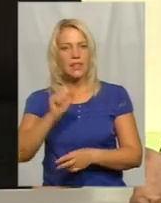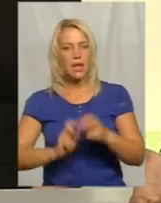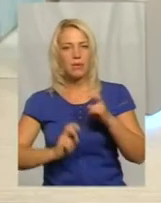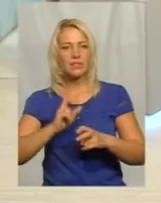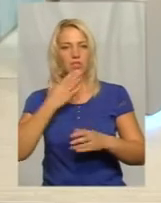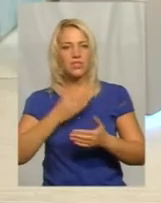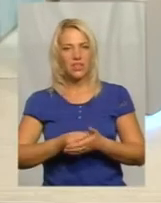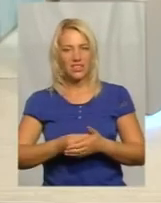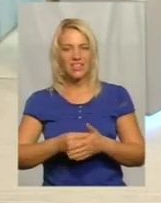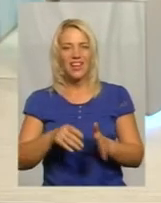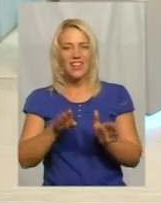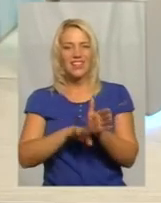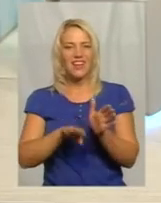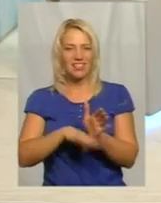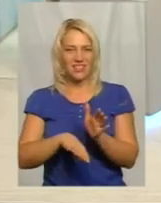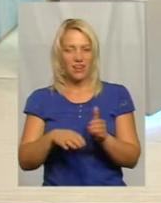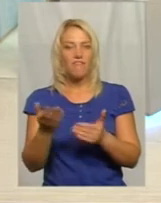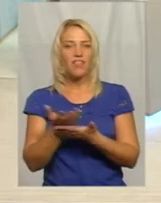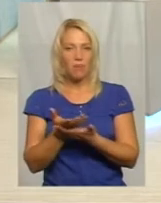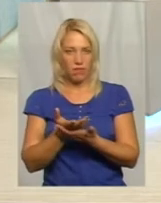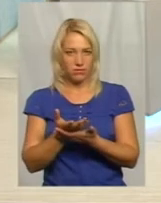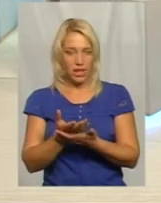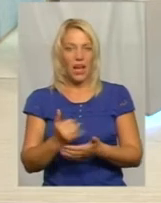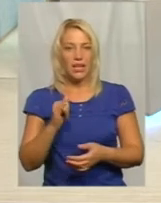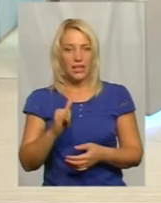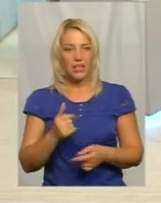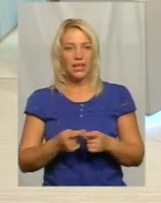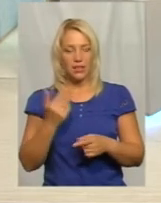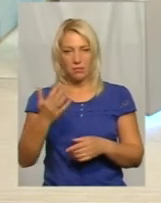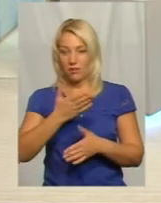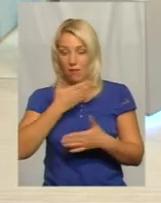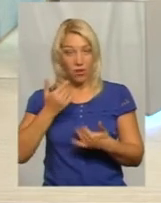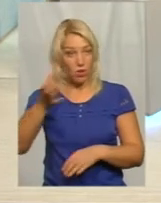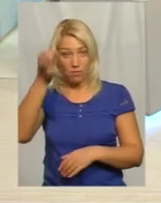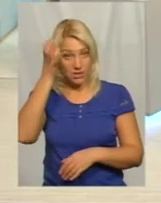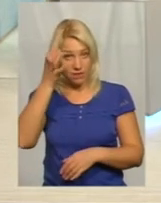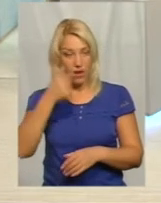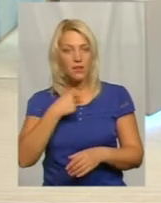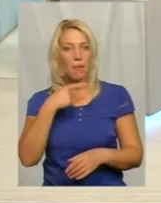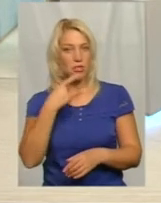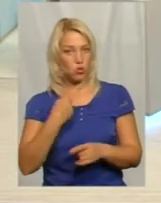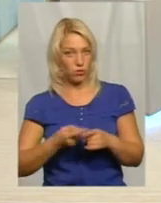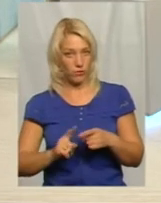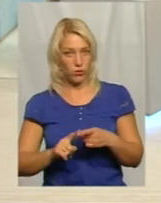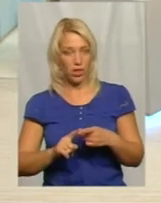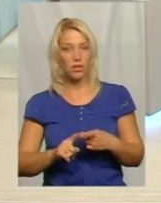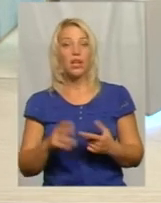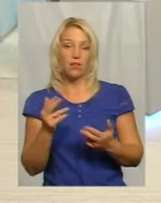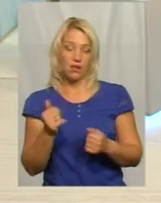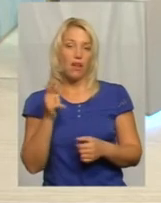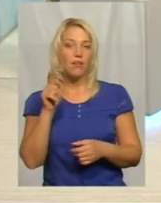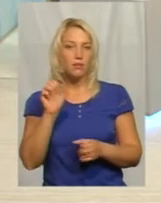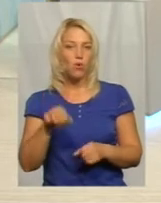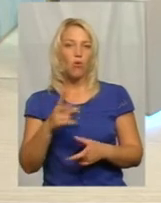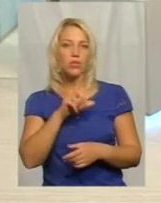своїх дренних фільмів, не имея при цьому образовання, подчеркиваю. І, ну да, вони іной раз можуть за